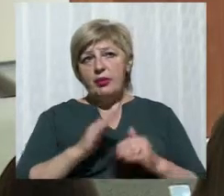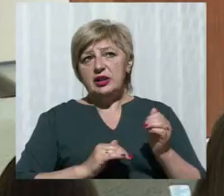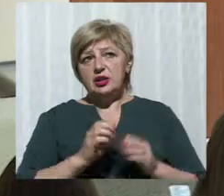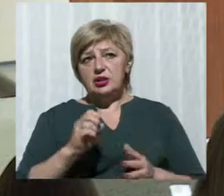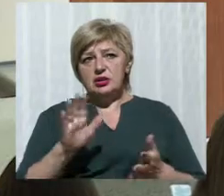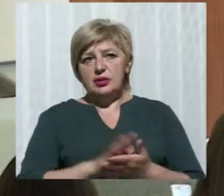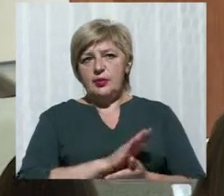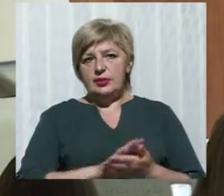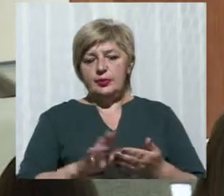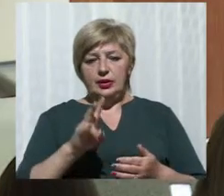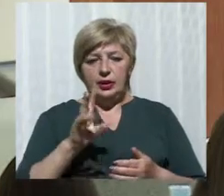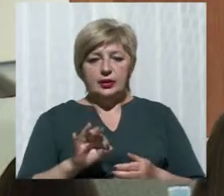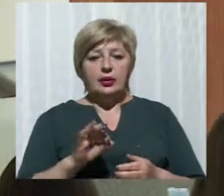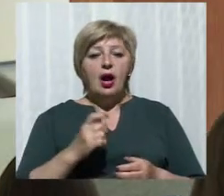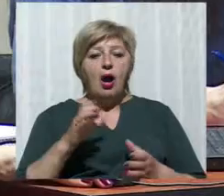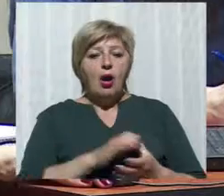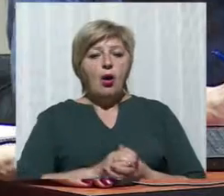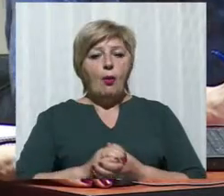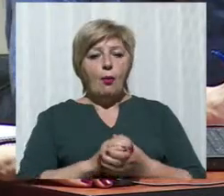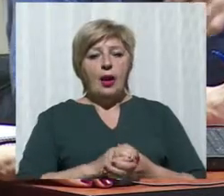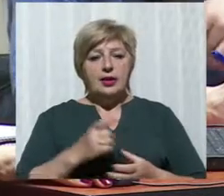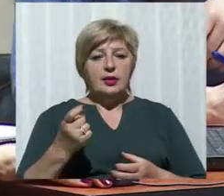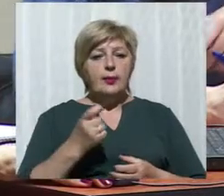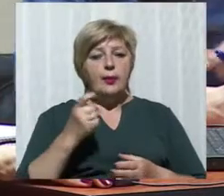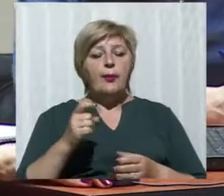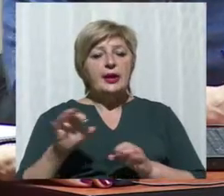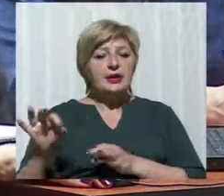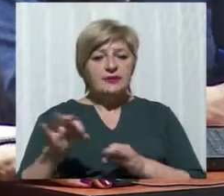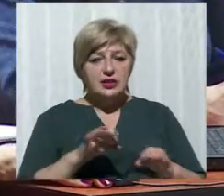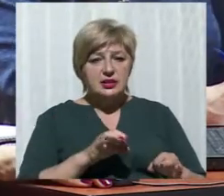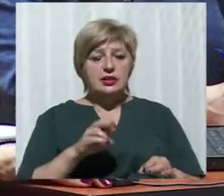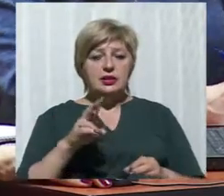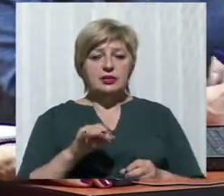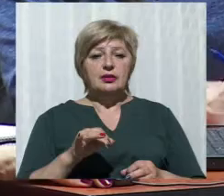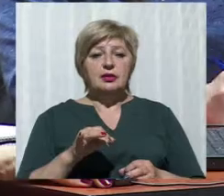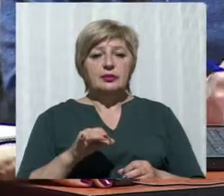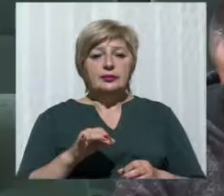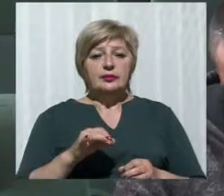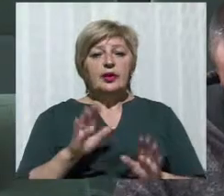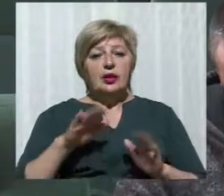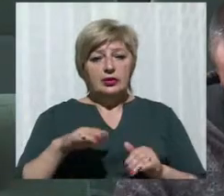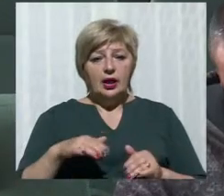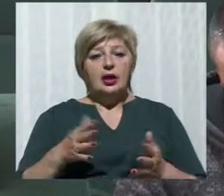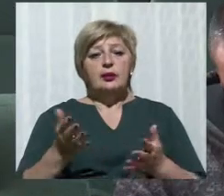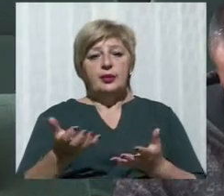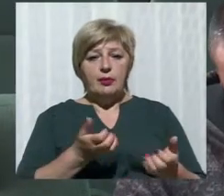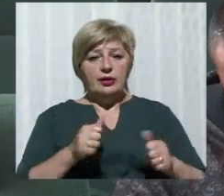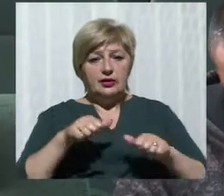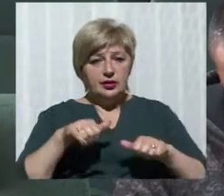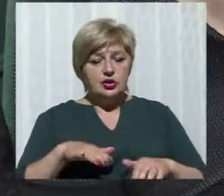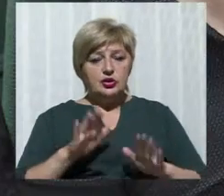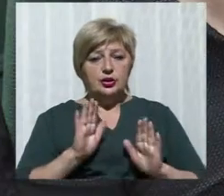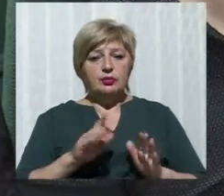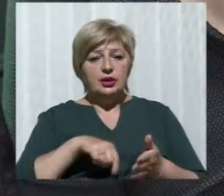слухань виступили представники компаній перевізників та громадських організацій. Далі рішення про підвищення тарифу прийматиме міськрада. За словами Дениса